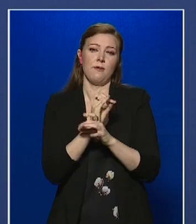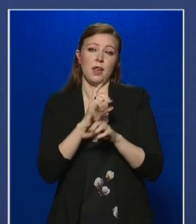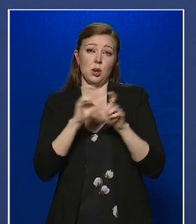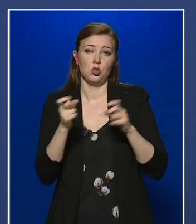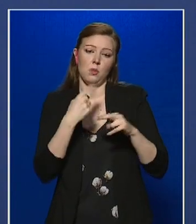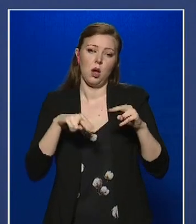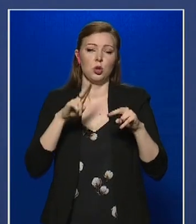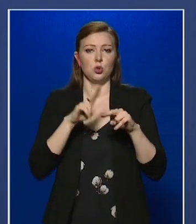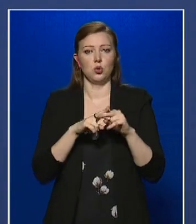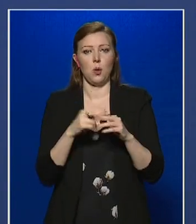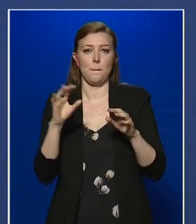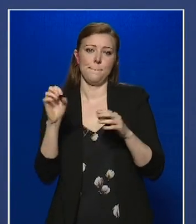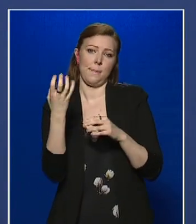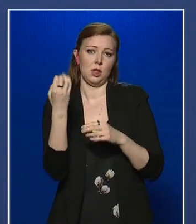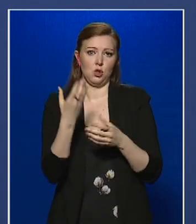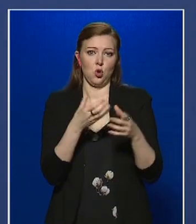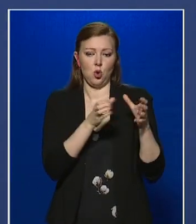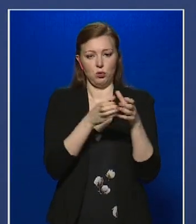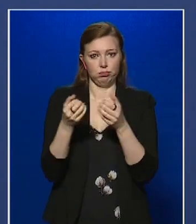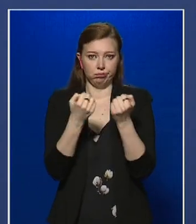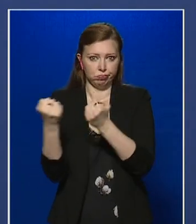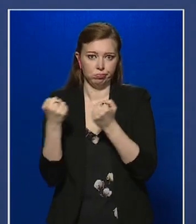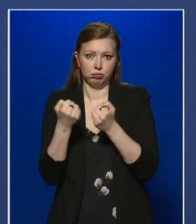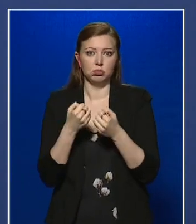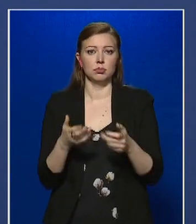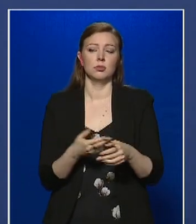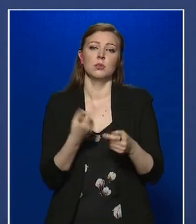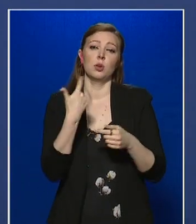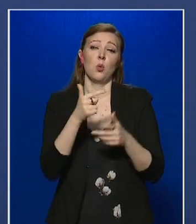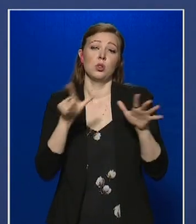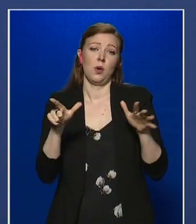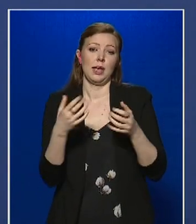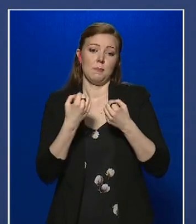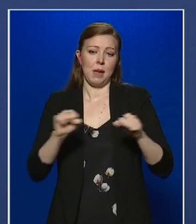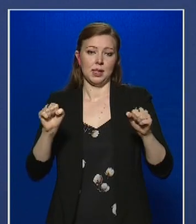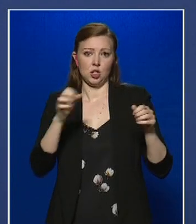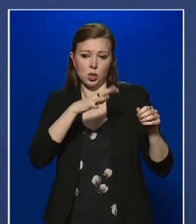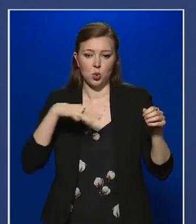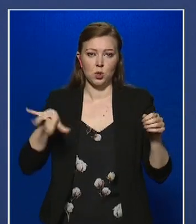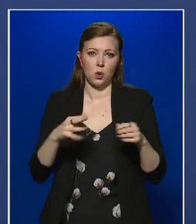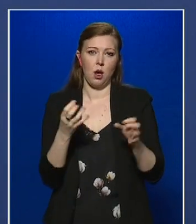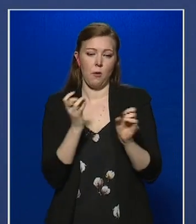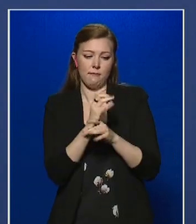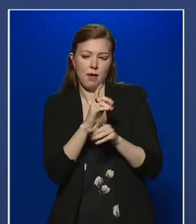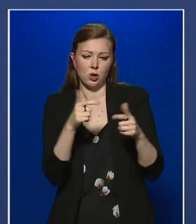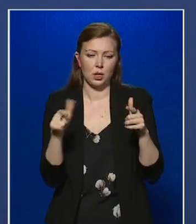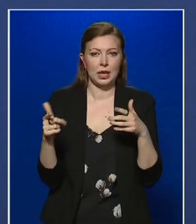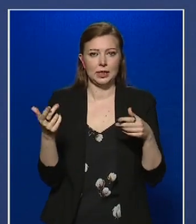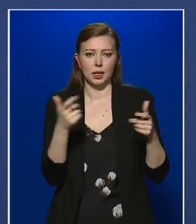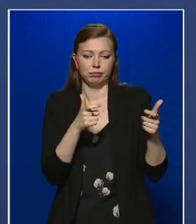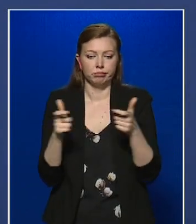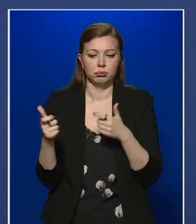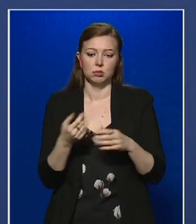plusz mentőegységet állítottunk szolgálatba. 27 darab mentesítő zónát hoztunk létre, ahol feltűtlenítenek a bajtársaink,